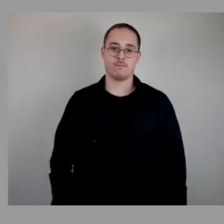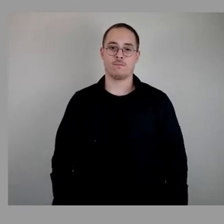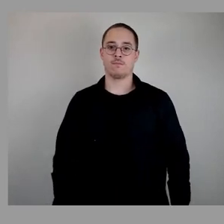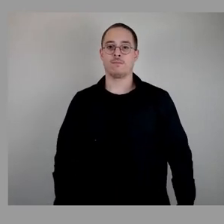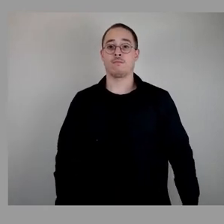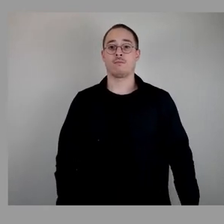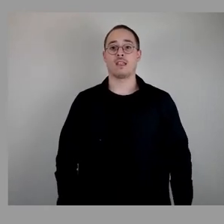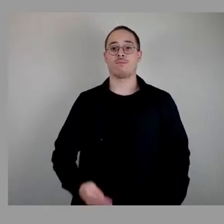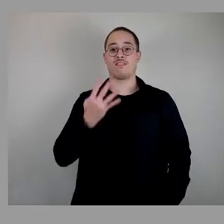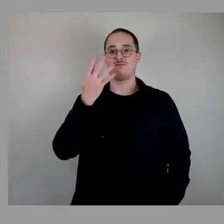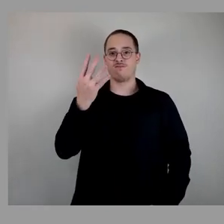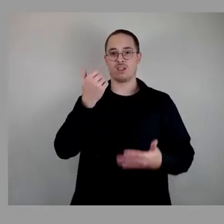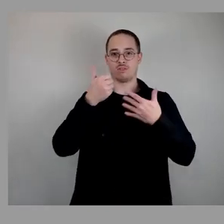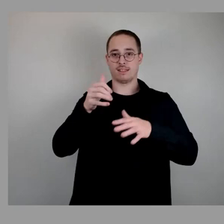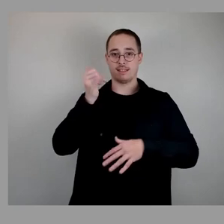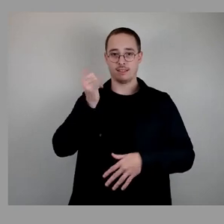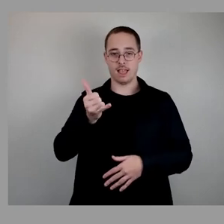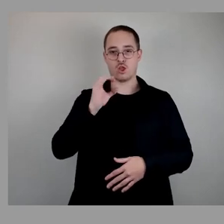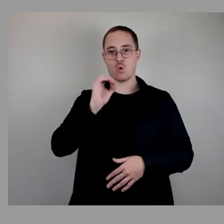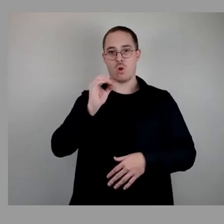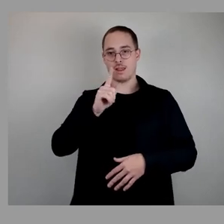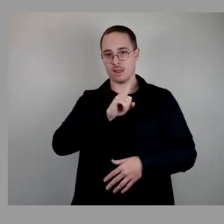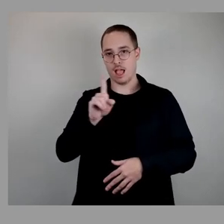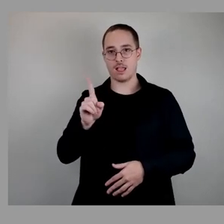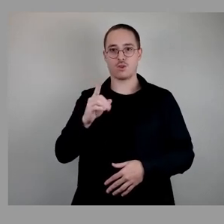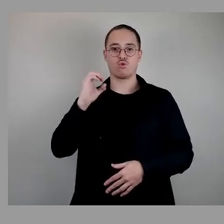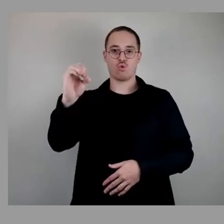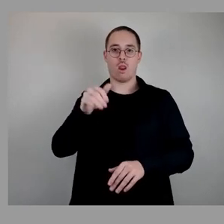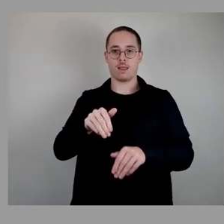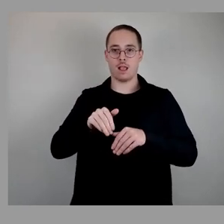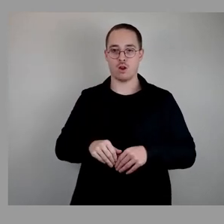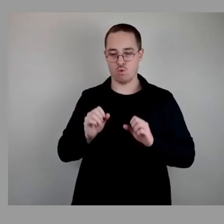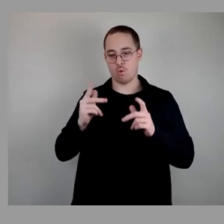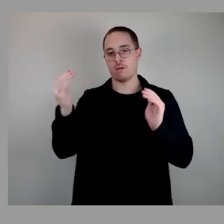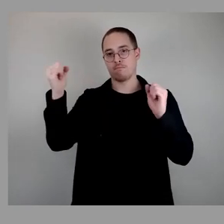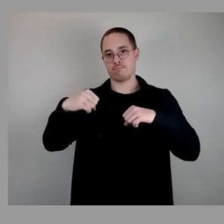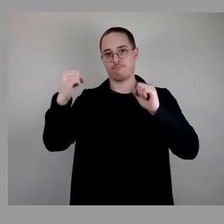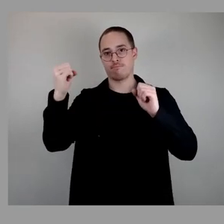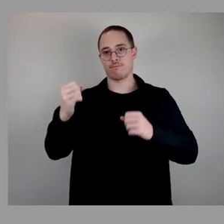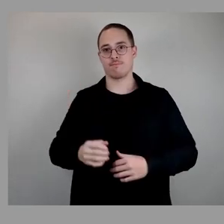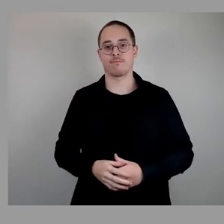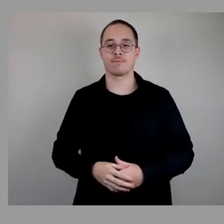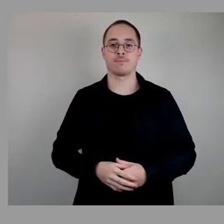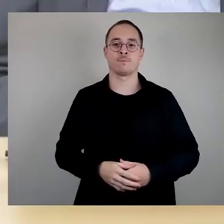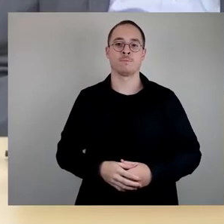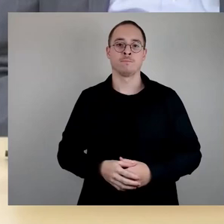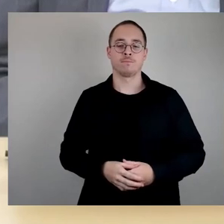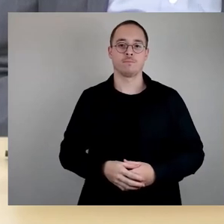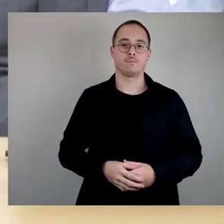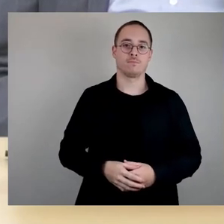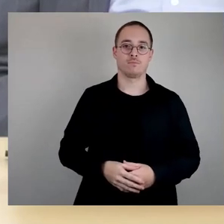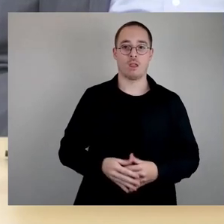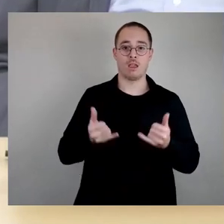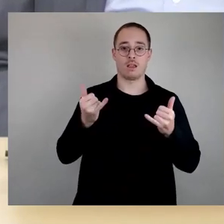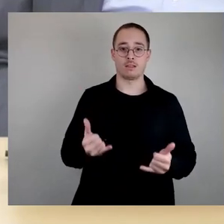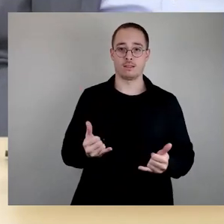64 Ja, stimmt, keine Nein, keine Enthaltung. Damit so beschlossen. Das bringt uns zu einem